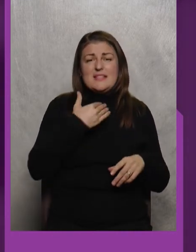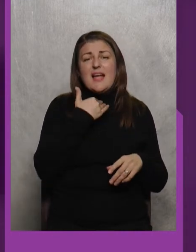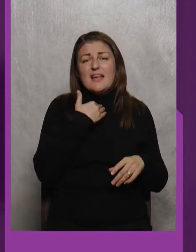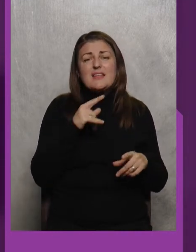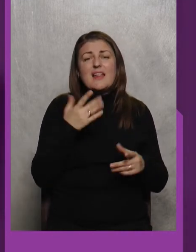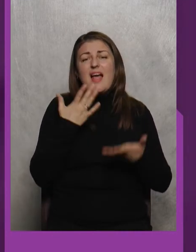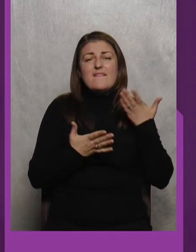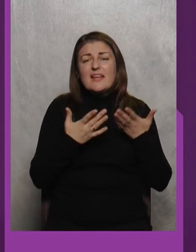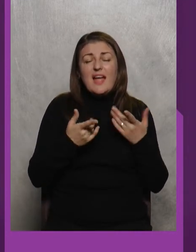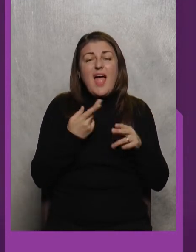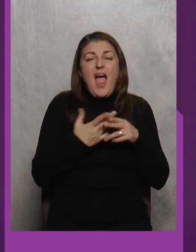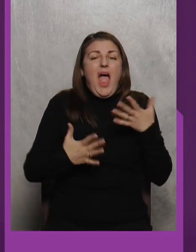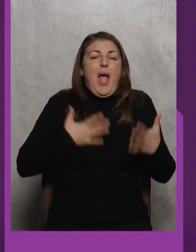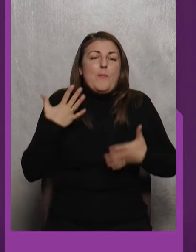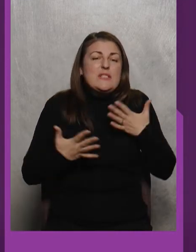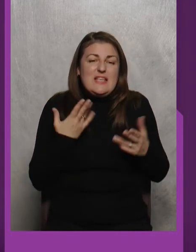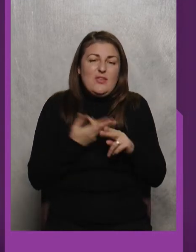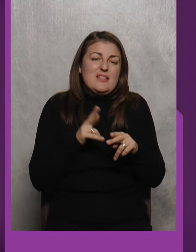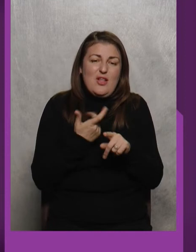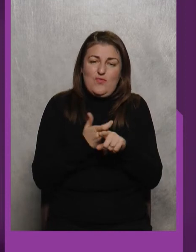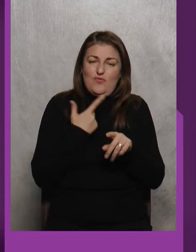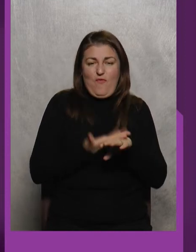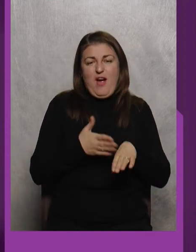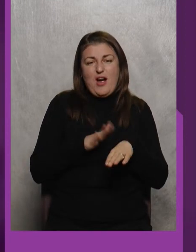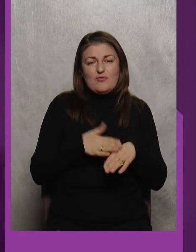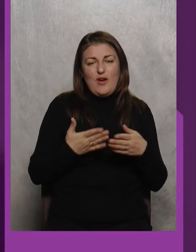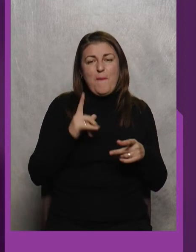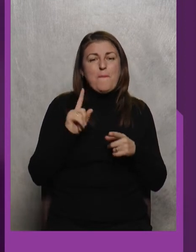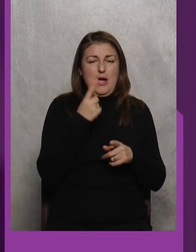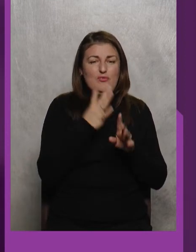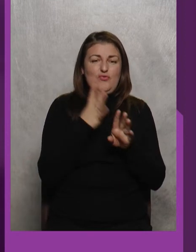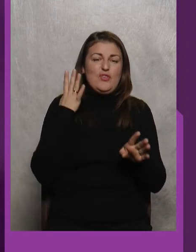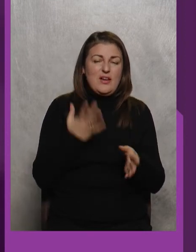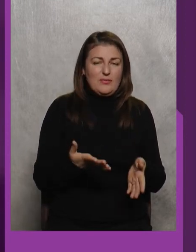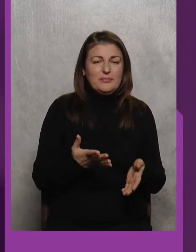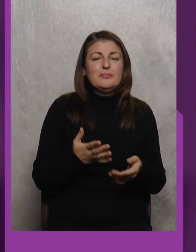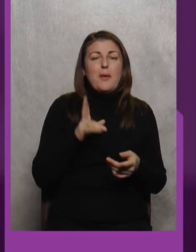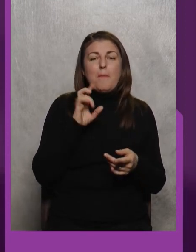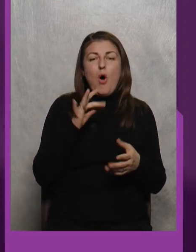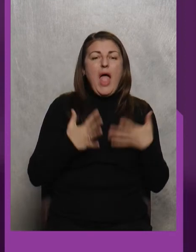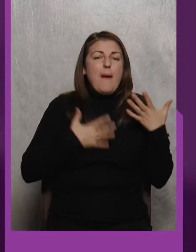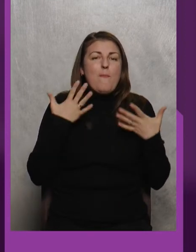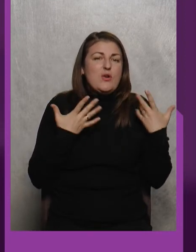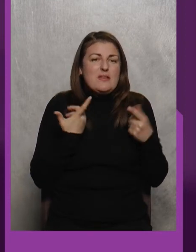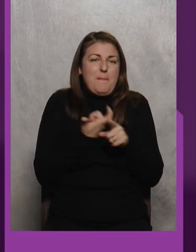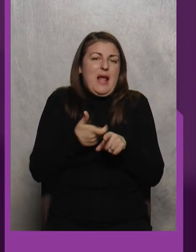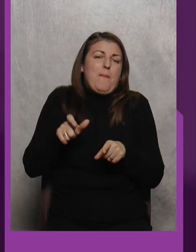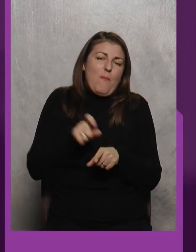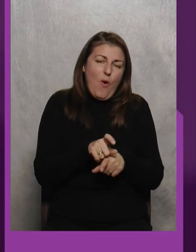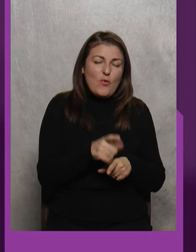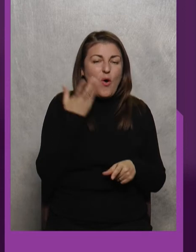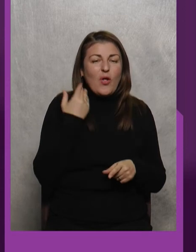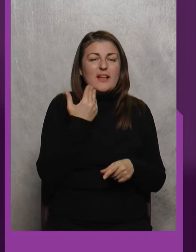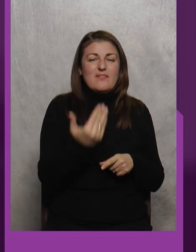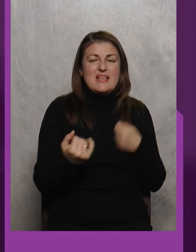навіть емоційно це дуже важко, в першу чергу, так, бо емоції ж переповнюють, коли